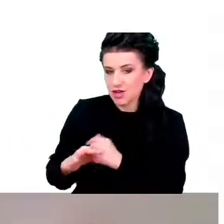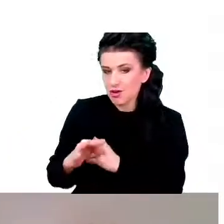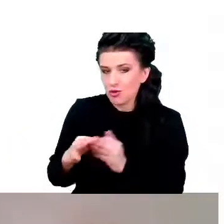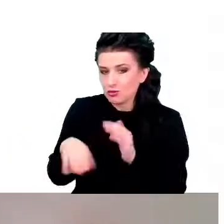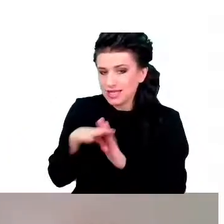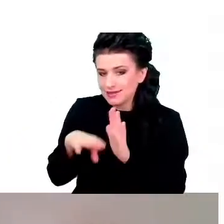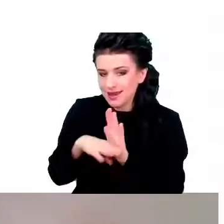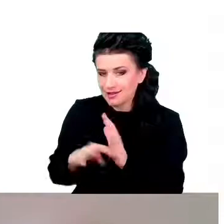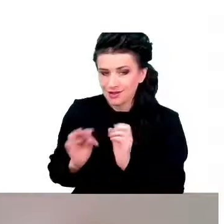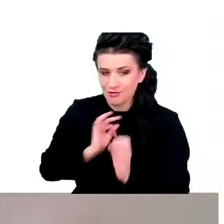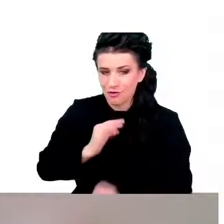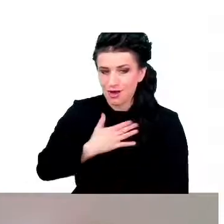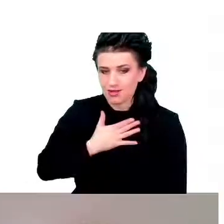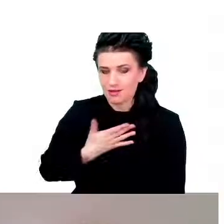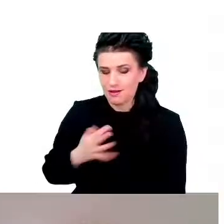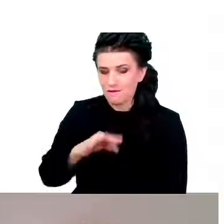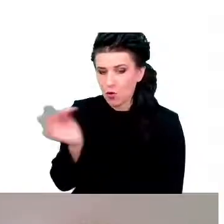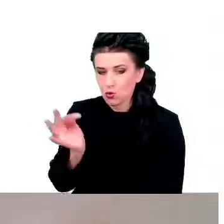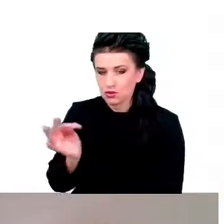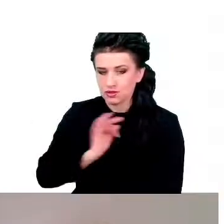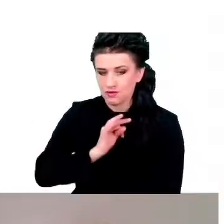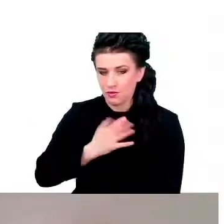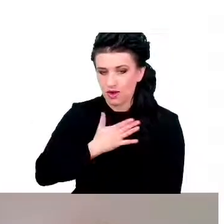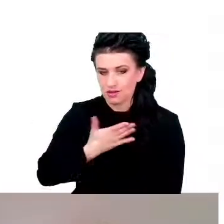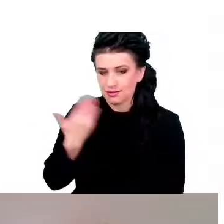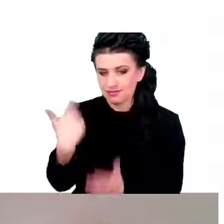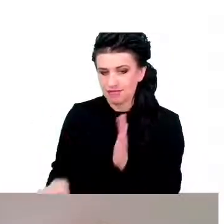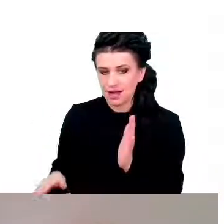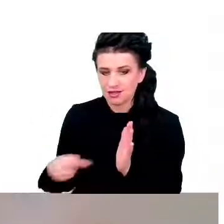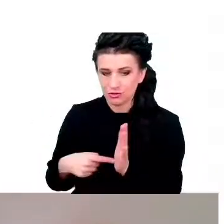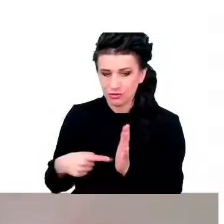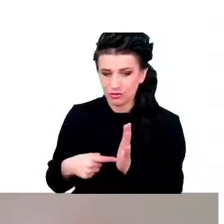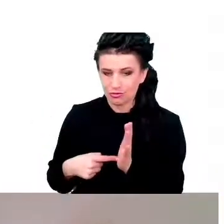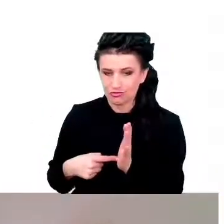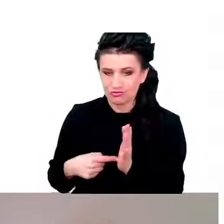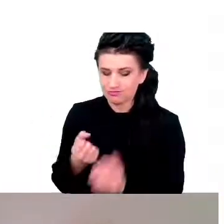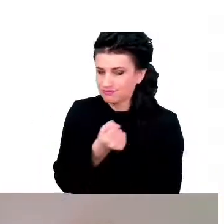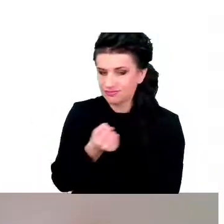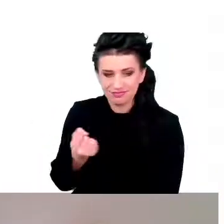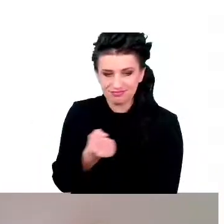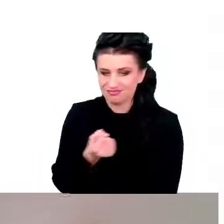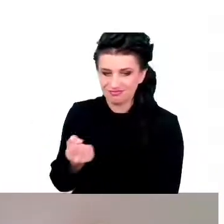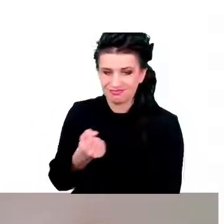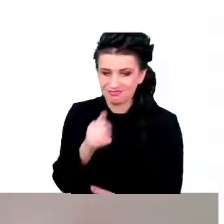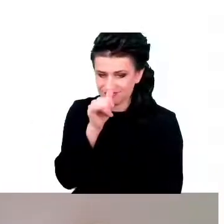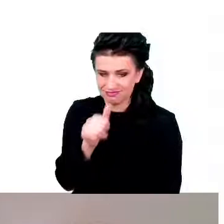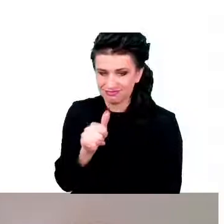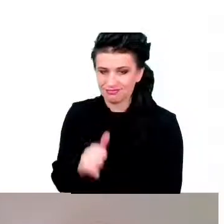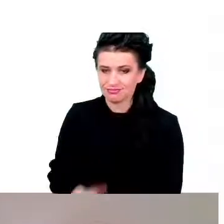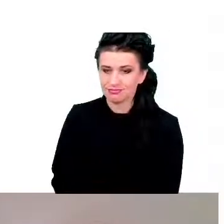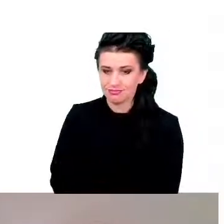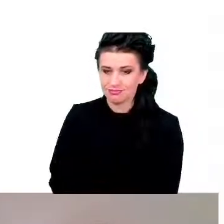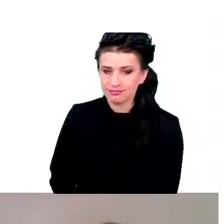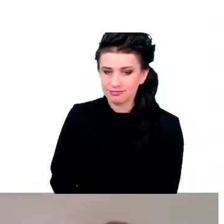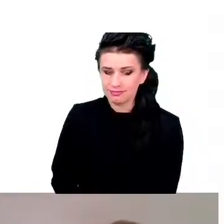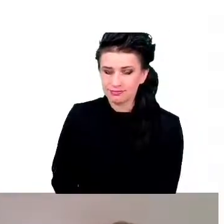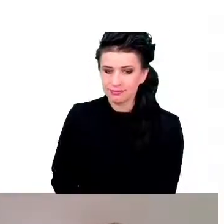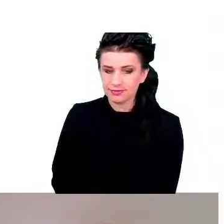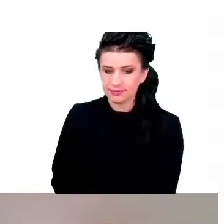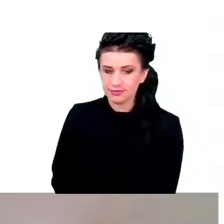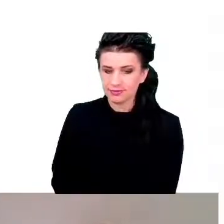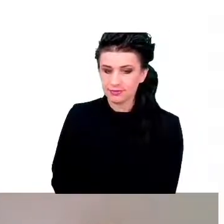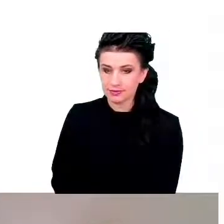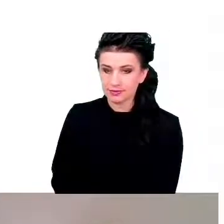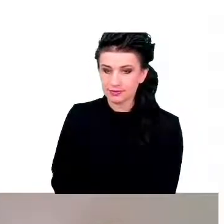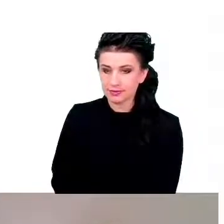stać się takimi właśnie nieużytecznymi śmieciami, które tak naprawdę, jeśli nie są usunięte, mogą